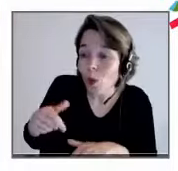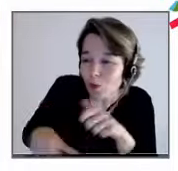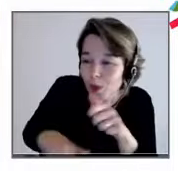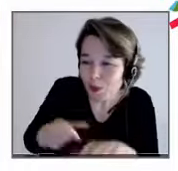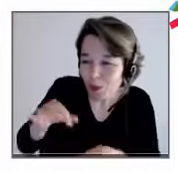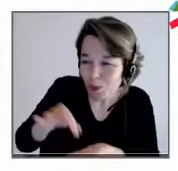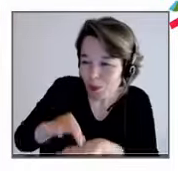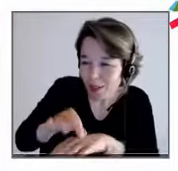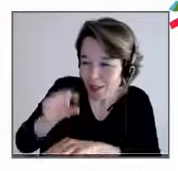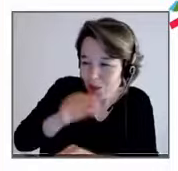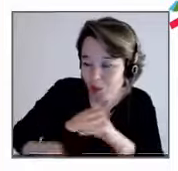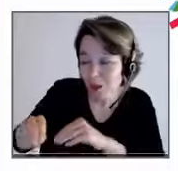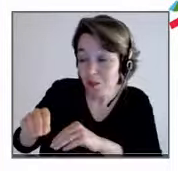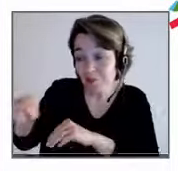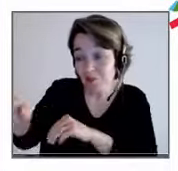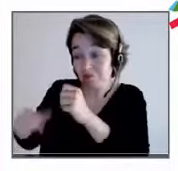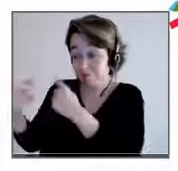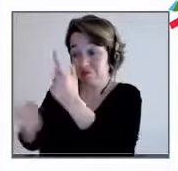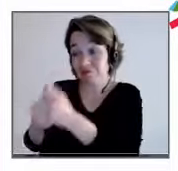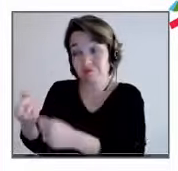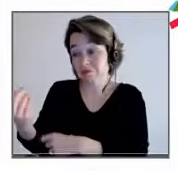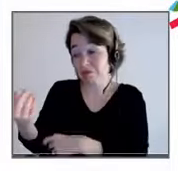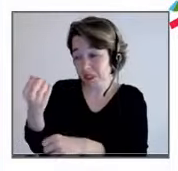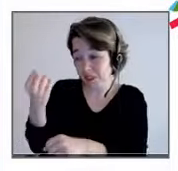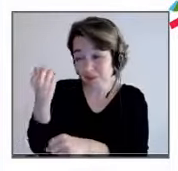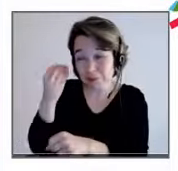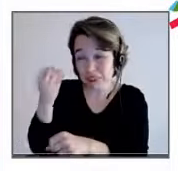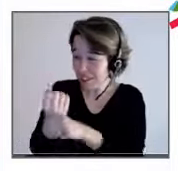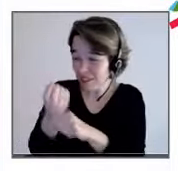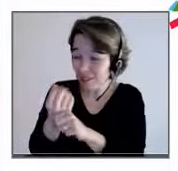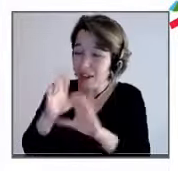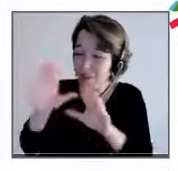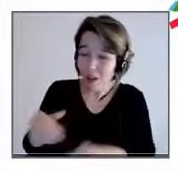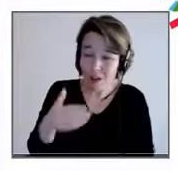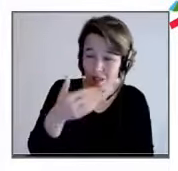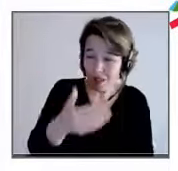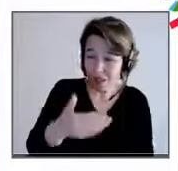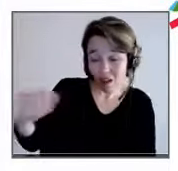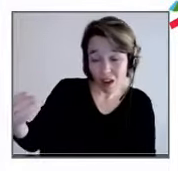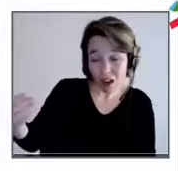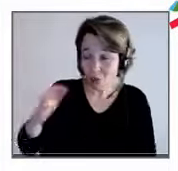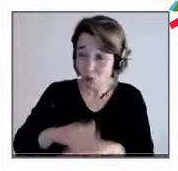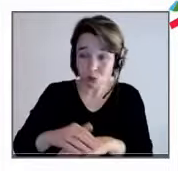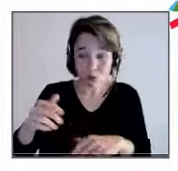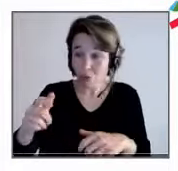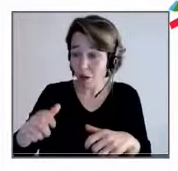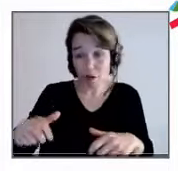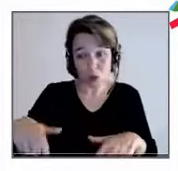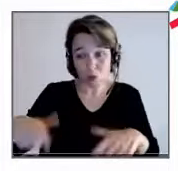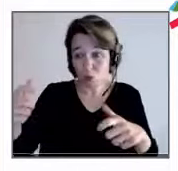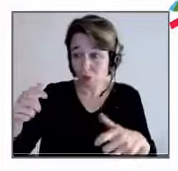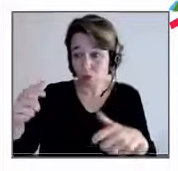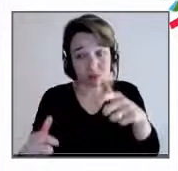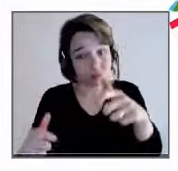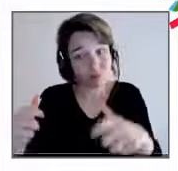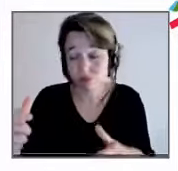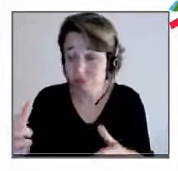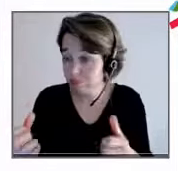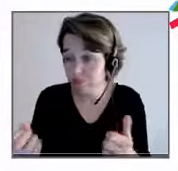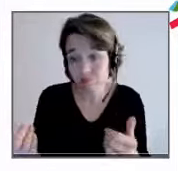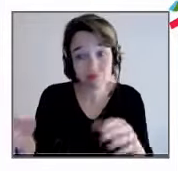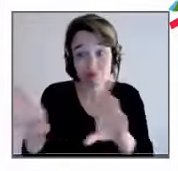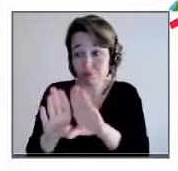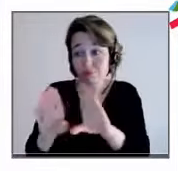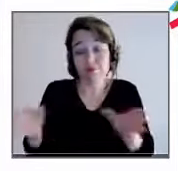pas une grande longévité, ça se voit assez vite aujourd'hui, donc cet enjeu de finalement de bien